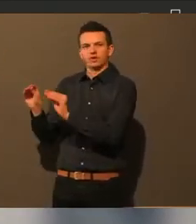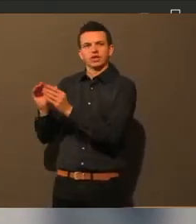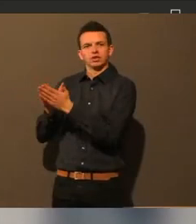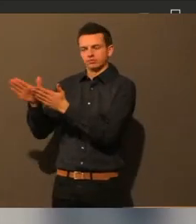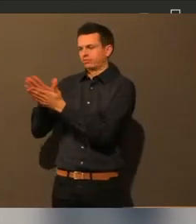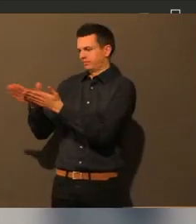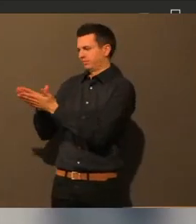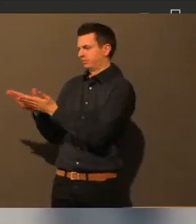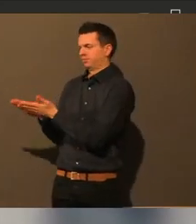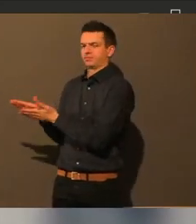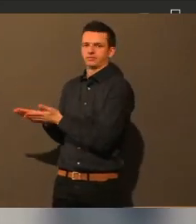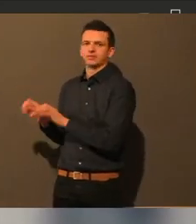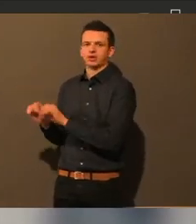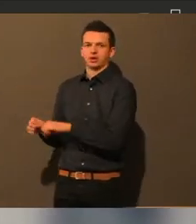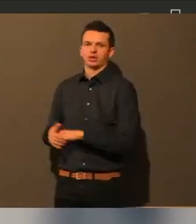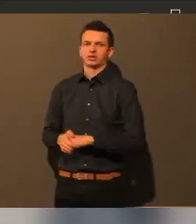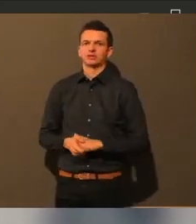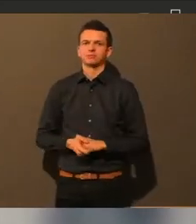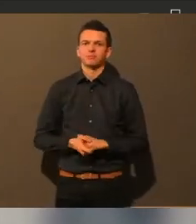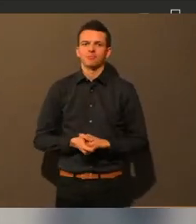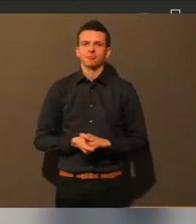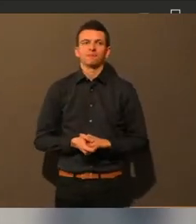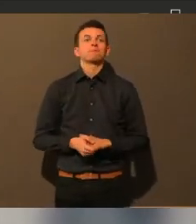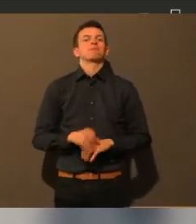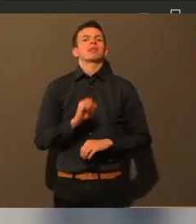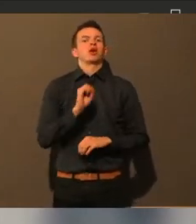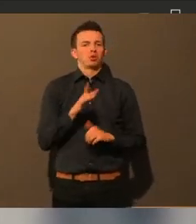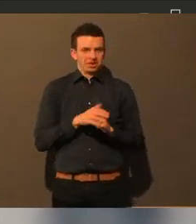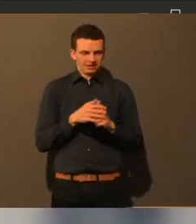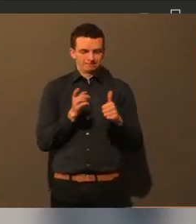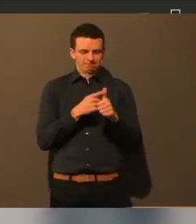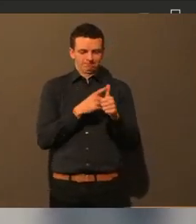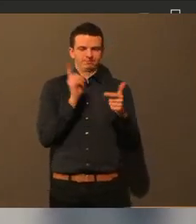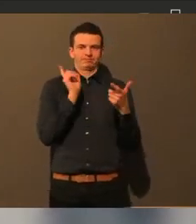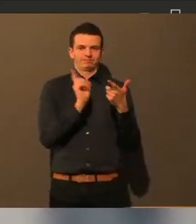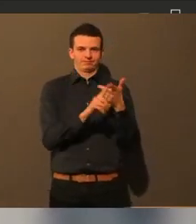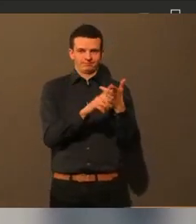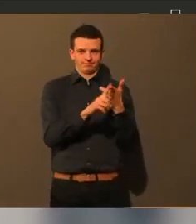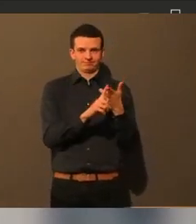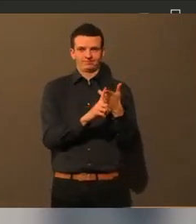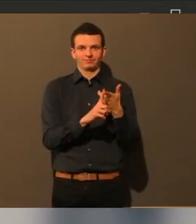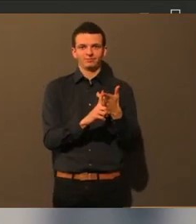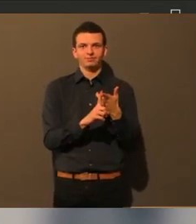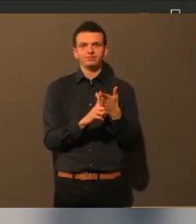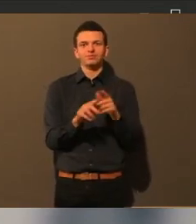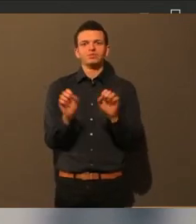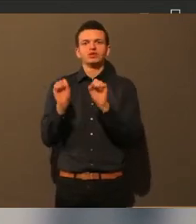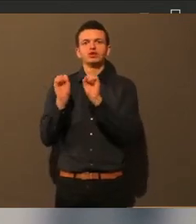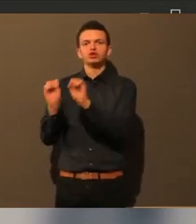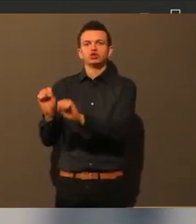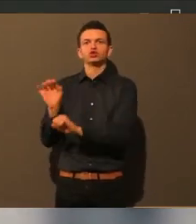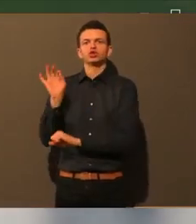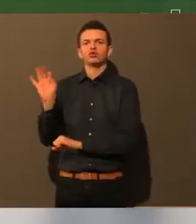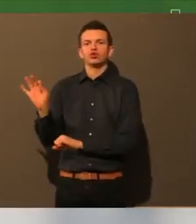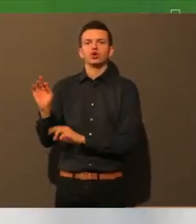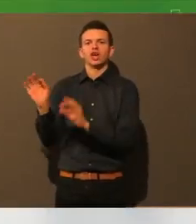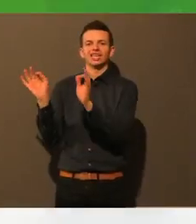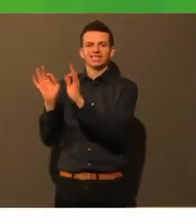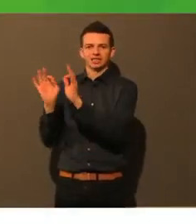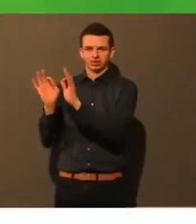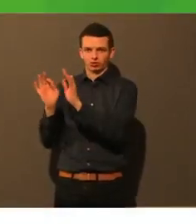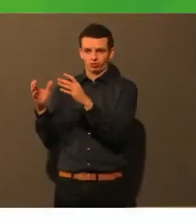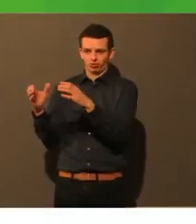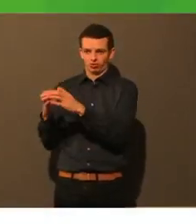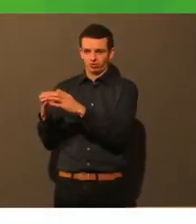Okay, dann zu meinem nächsten Punkt, besserer Schutz für Risikogruppen. Das möchte ich mal gerne anders